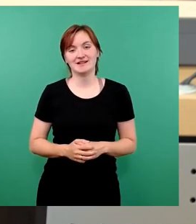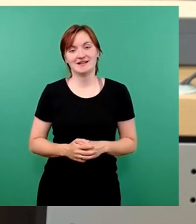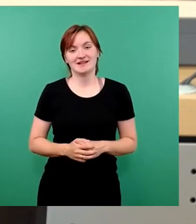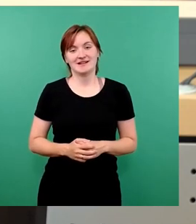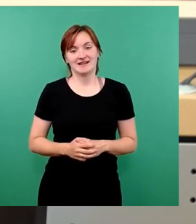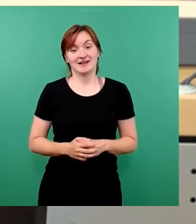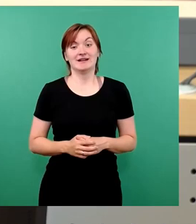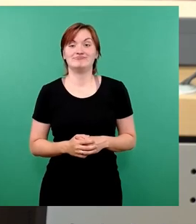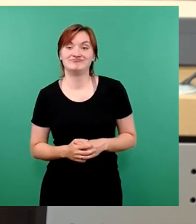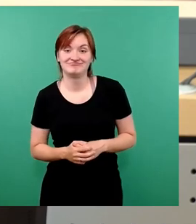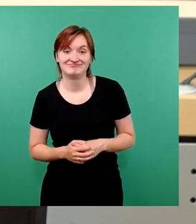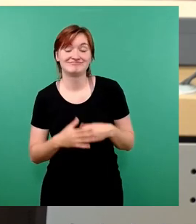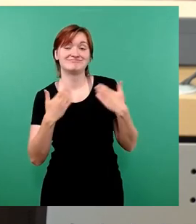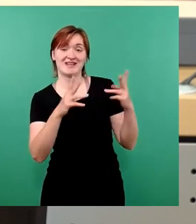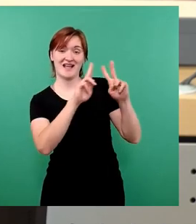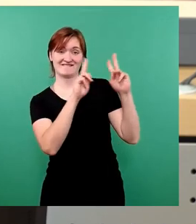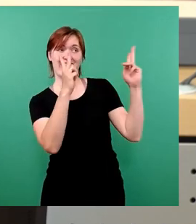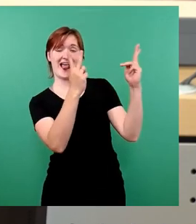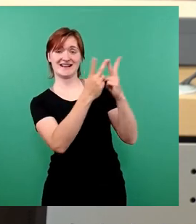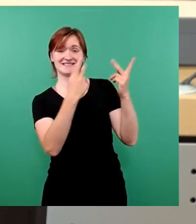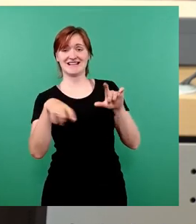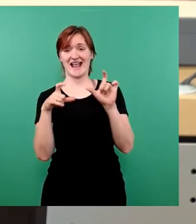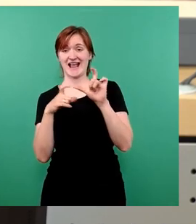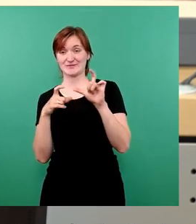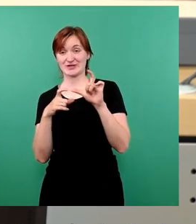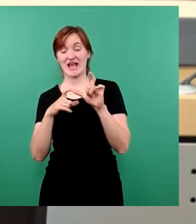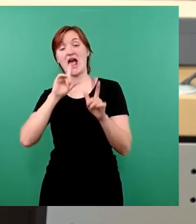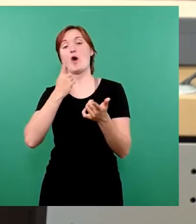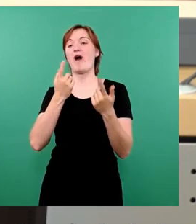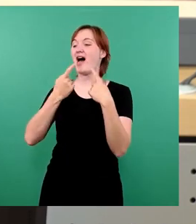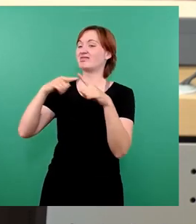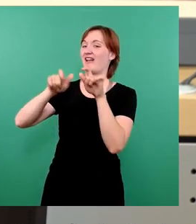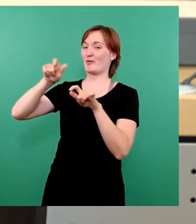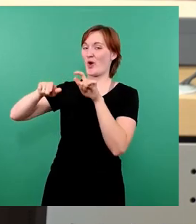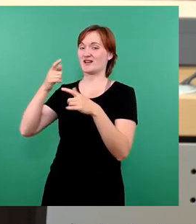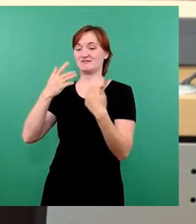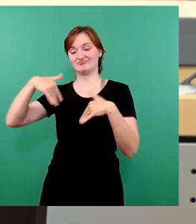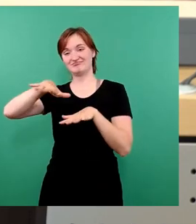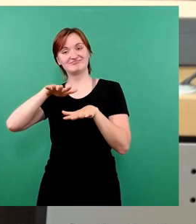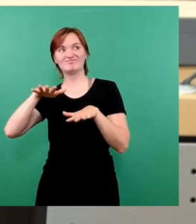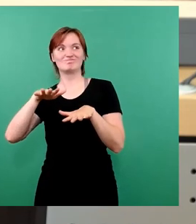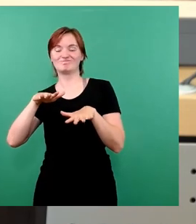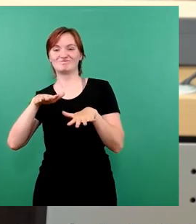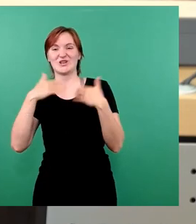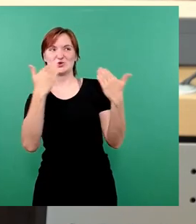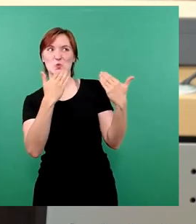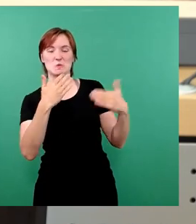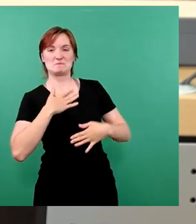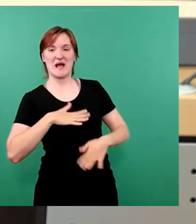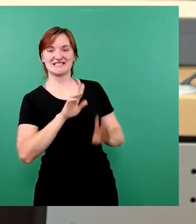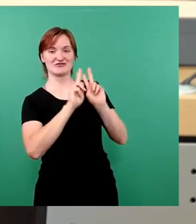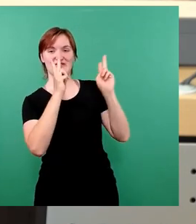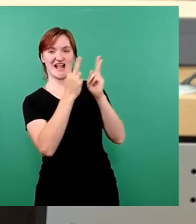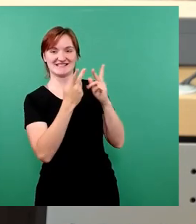Das ist eine Welt, die die SPD und zum Glück auch die Mehrheit in diesem Stadtrat nicht wollte. Und deshalb haben